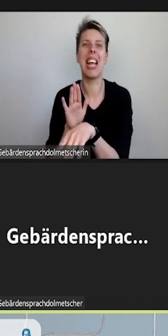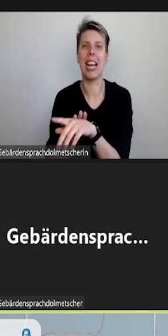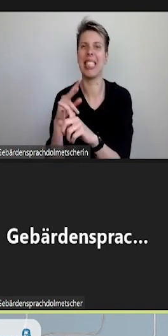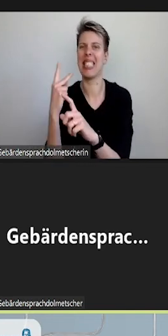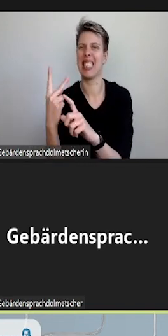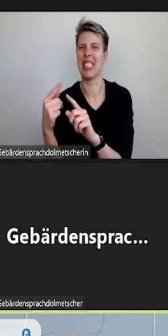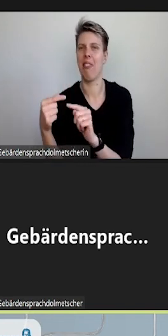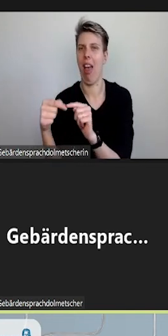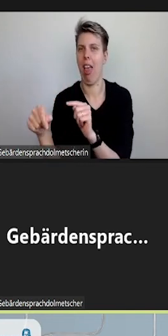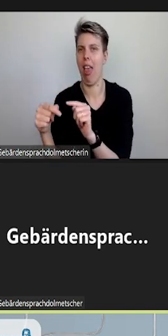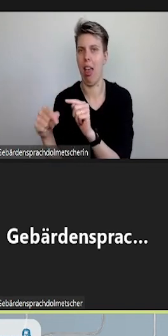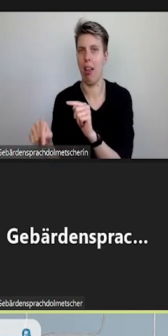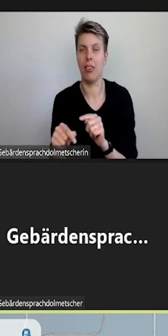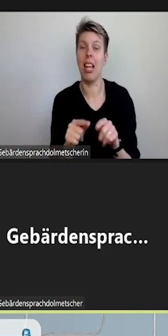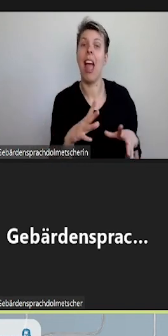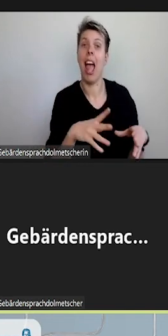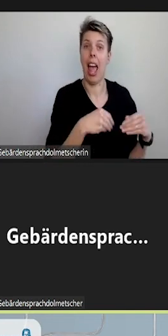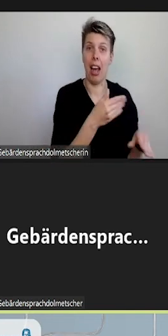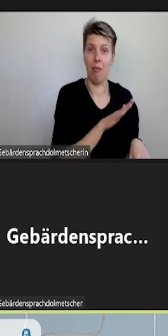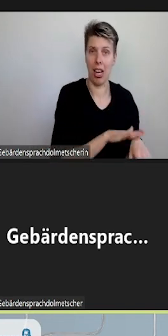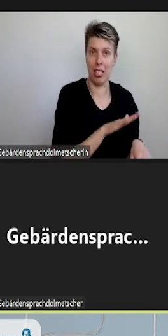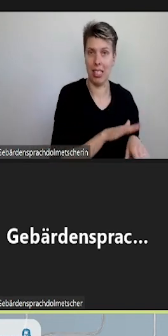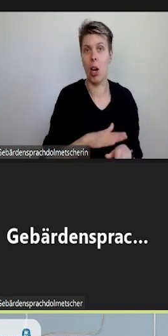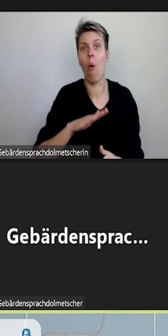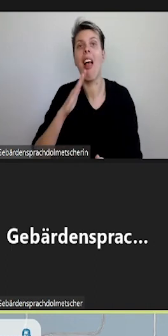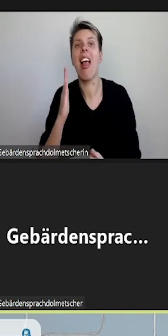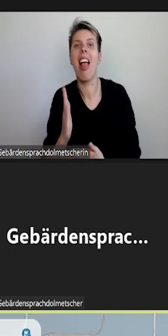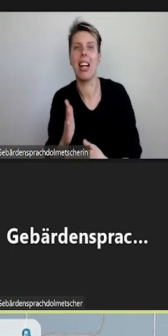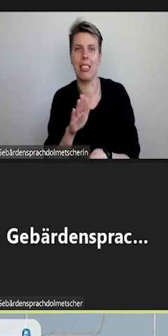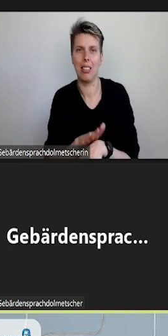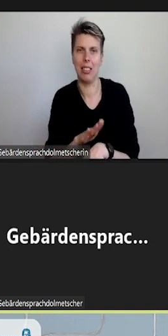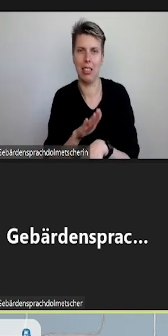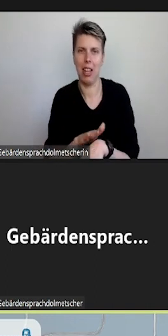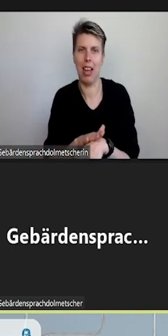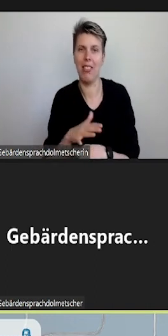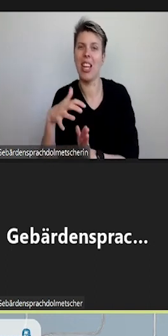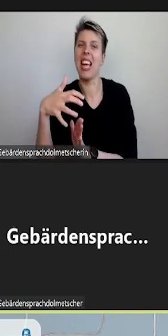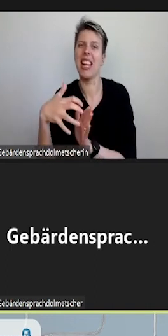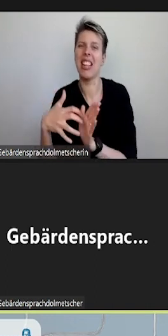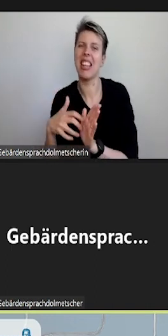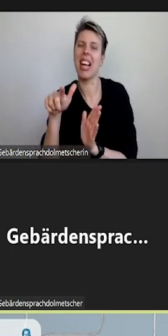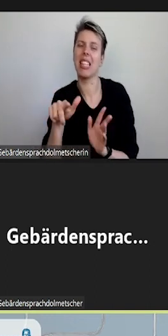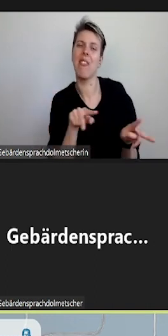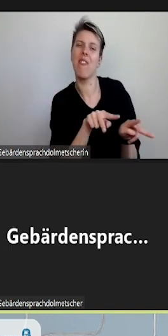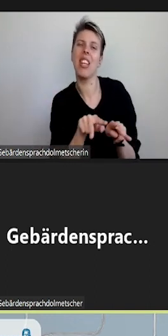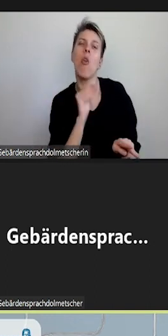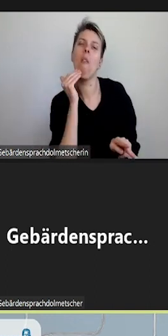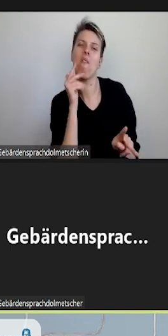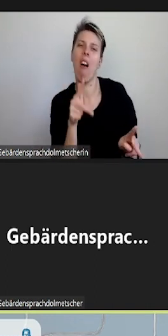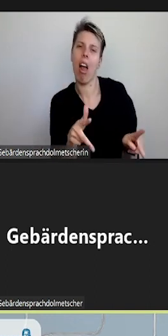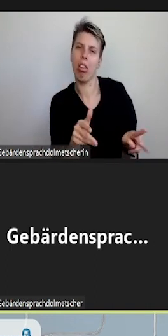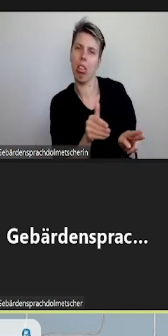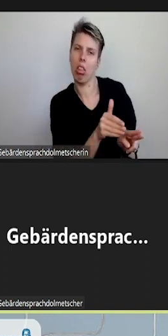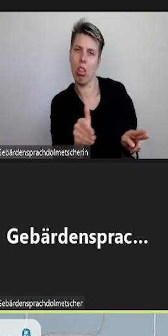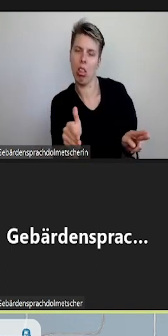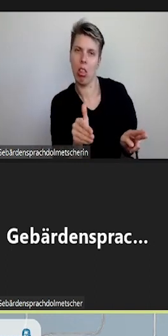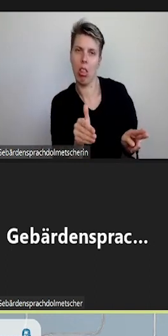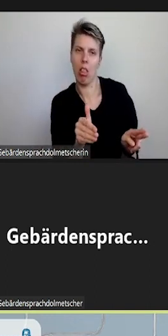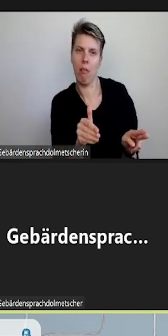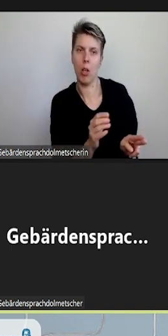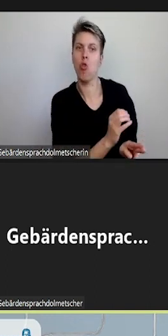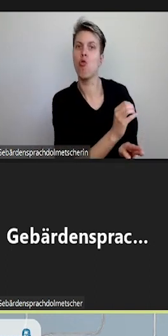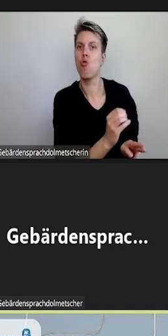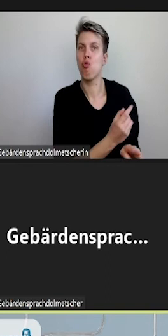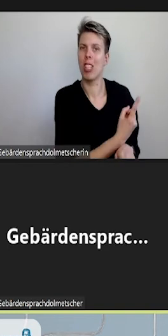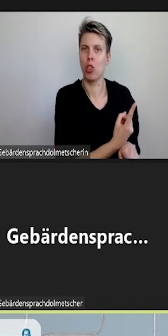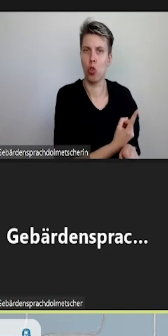Anfangszeit und die Endzeit, wann dieser Text im Video dargestellt wird. Die Anfangszeit ist hier 0 Stunden,